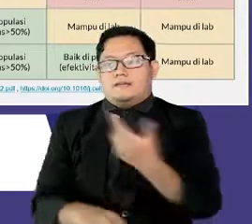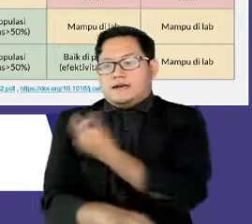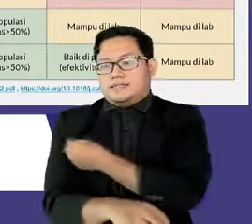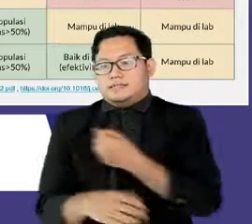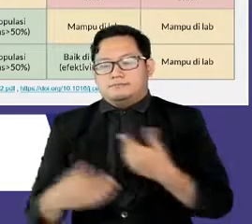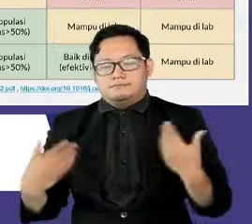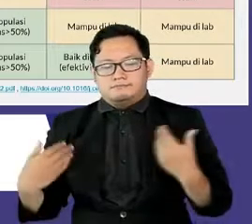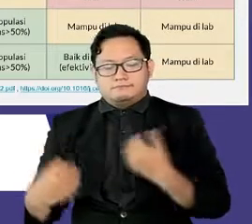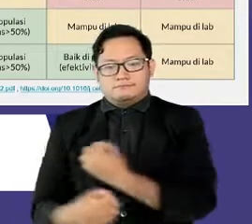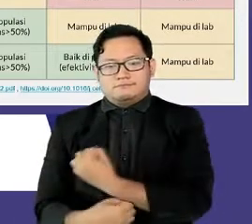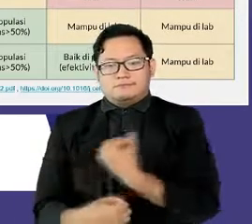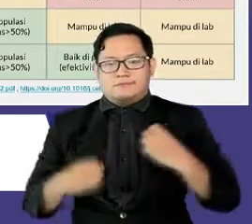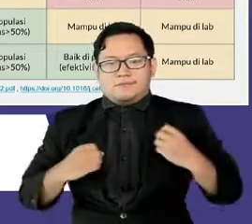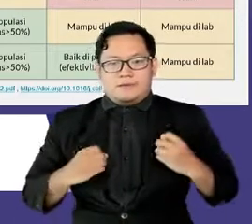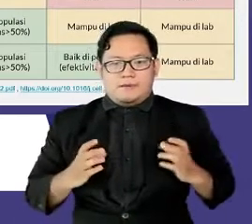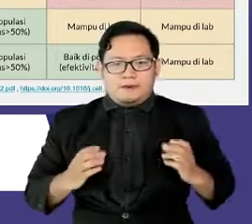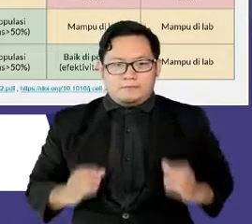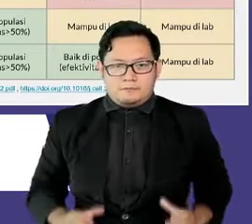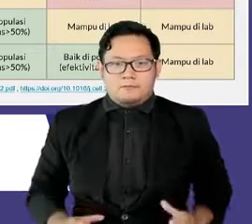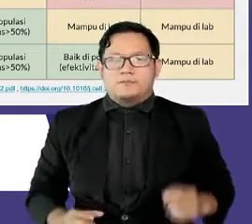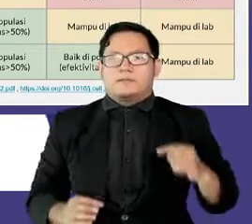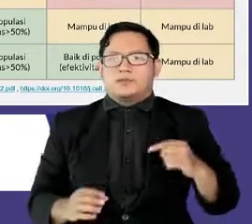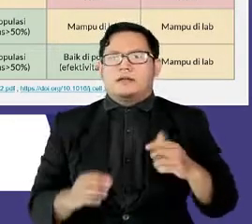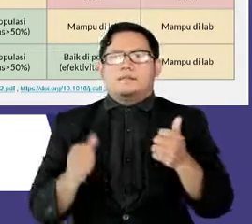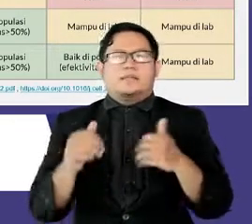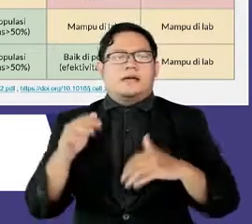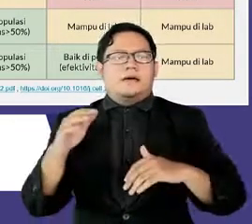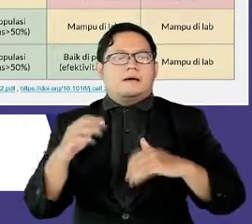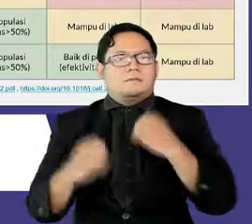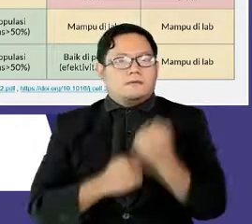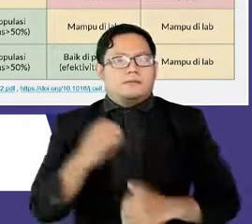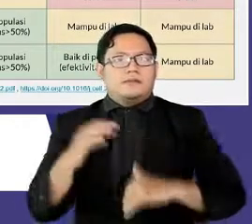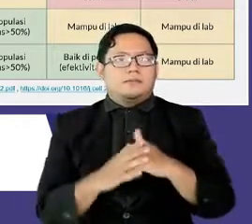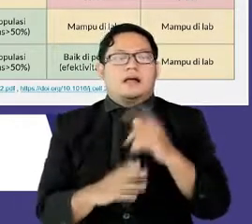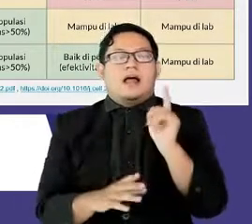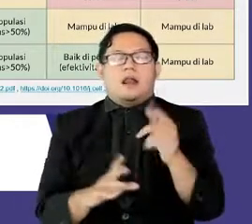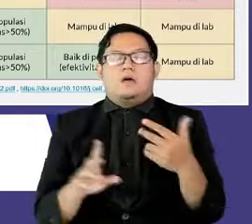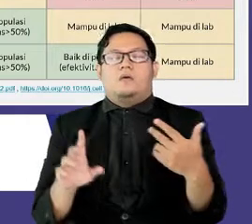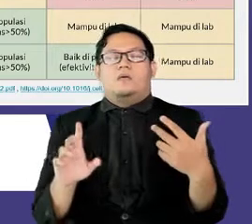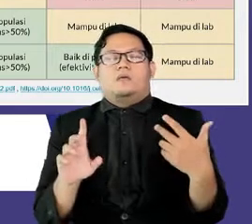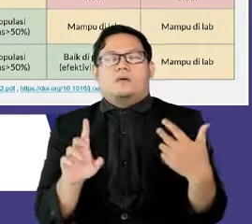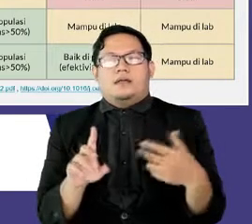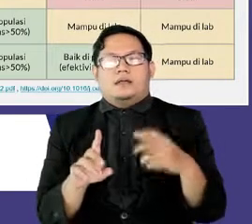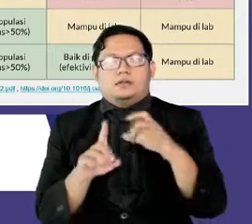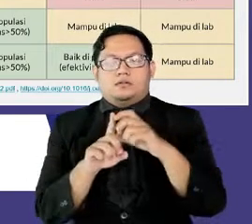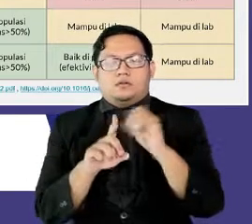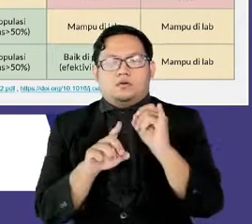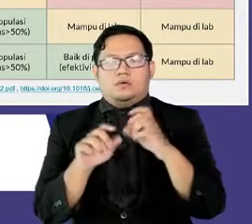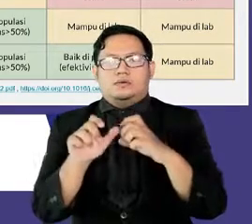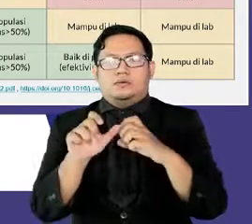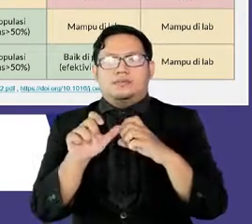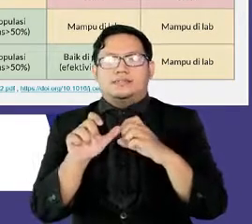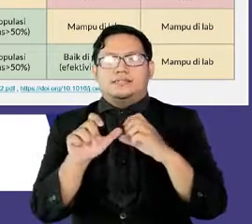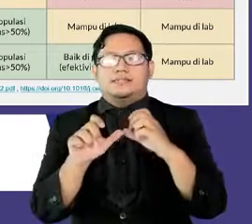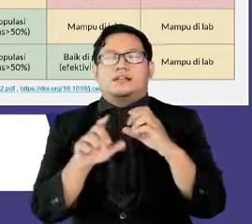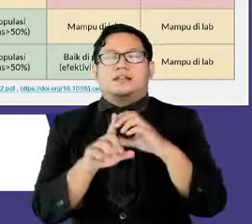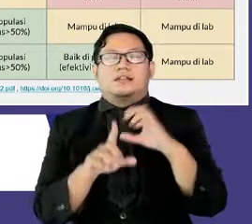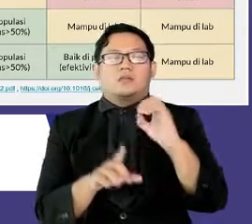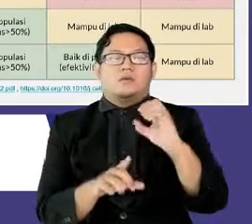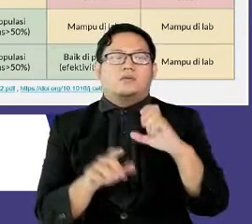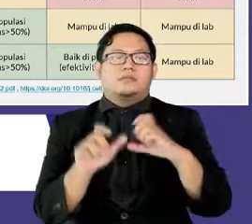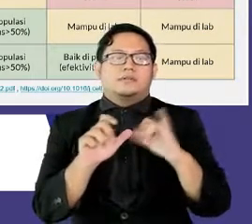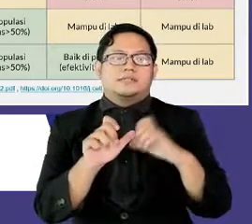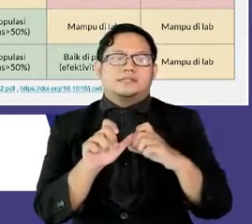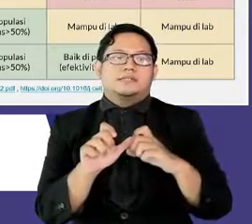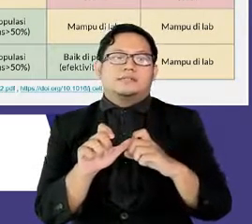vaksin dapat terbentuk secara optimal apabila dosis yang diberikan sudah lengkap. Hal ini disebabkan karena setelah